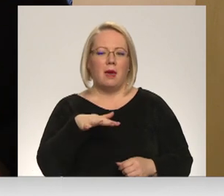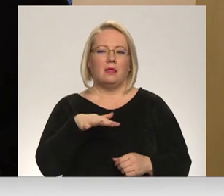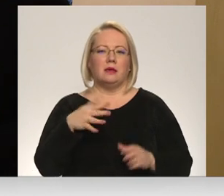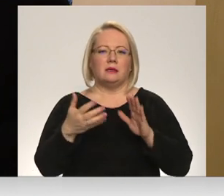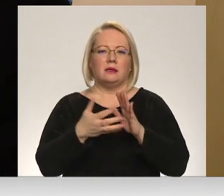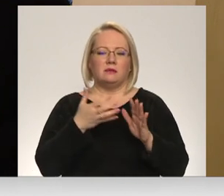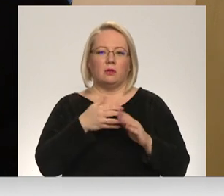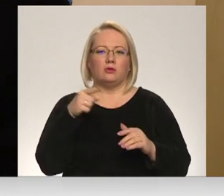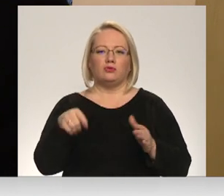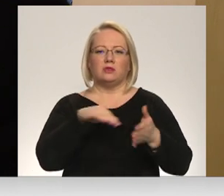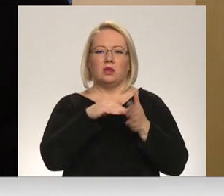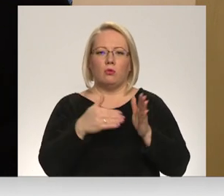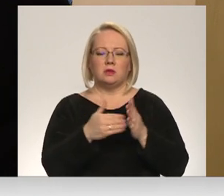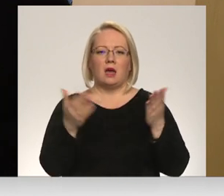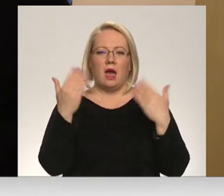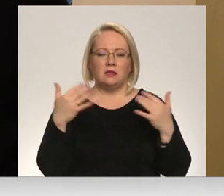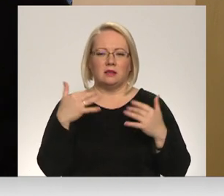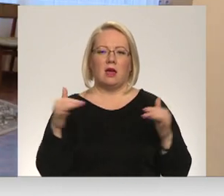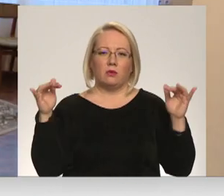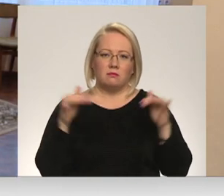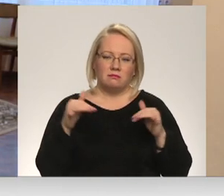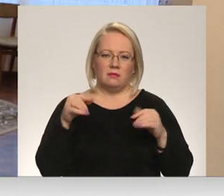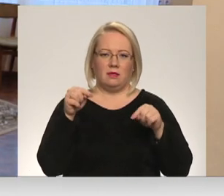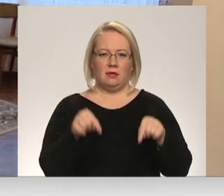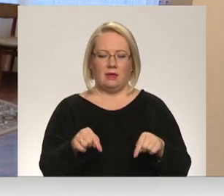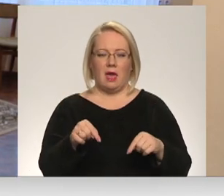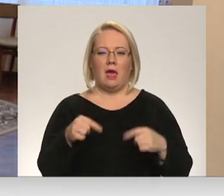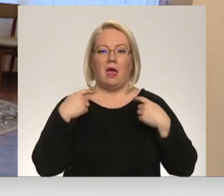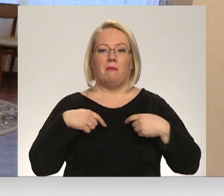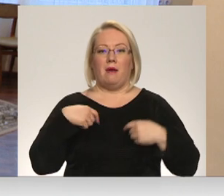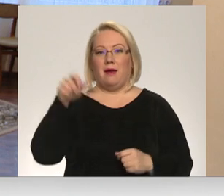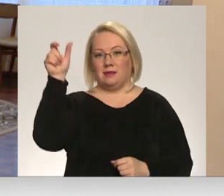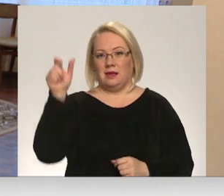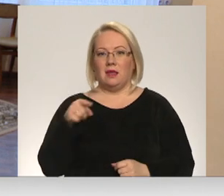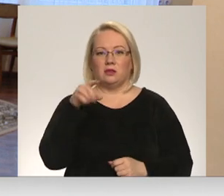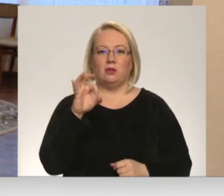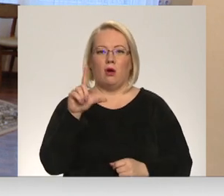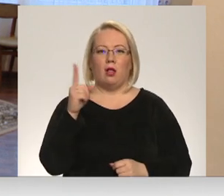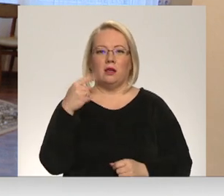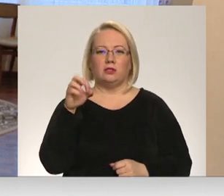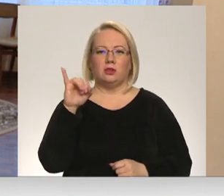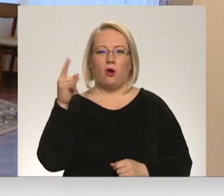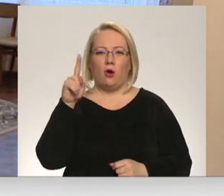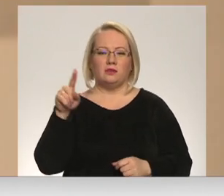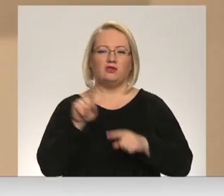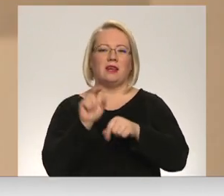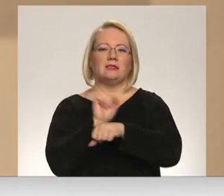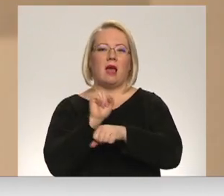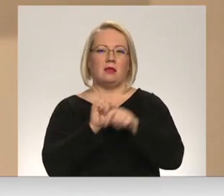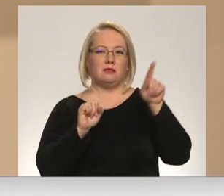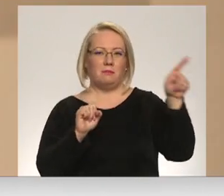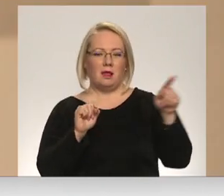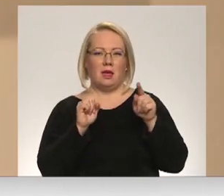izmantojuši situāciju aicinātu nāk tomēr šeit. Priestars Ilmārs Tolstovs, kurš līdztek uz Salaspils draudzēju kalpo, arī